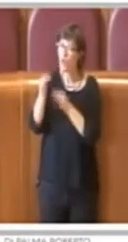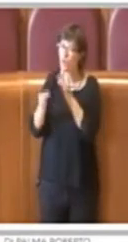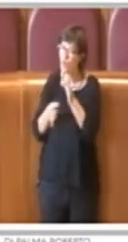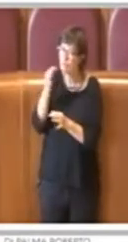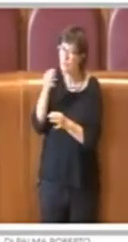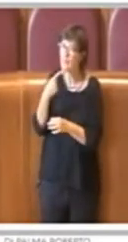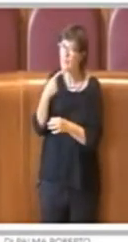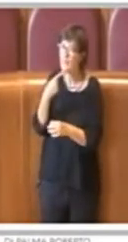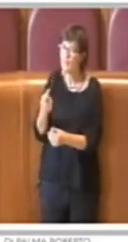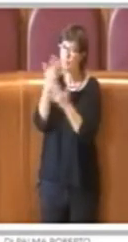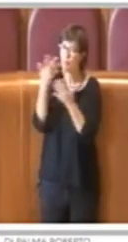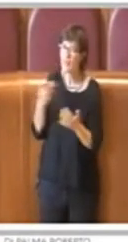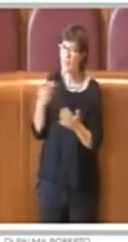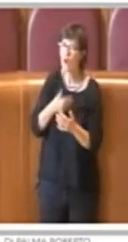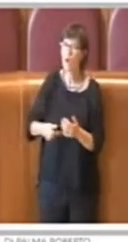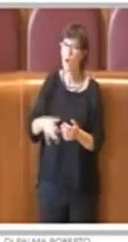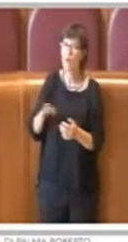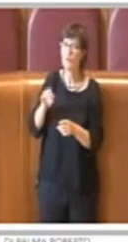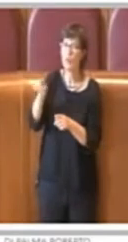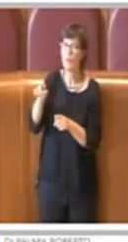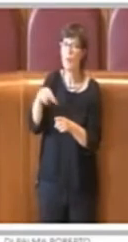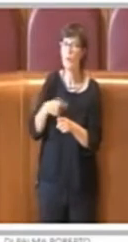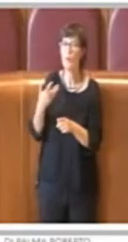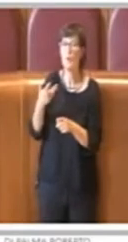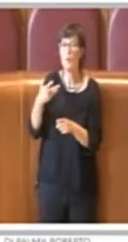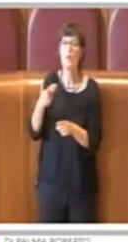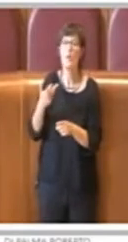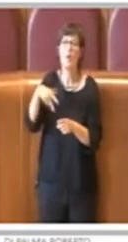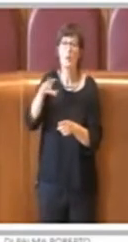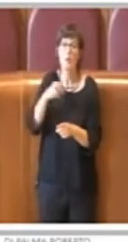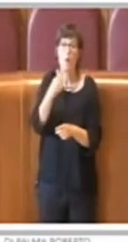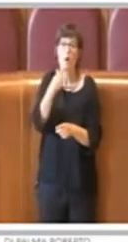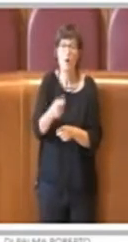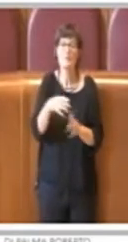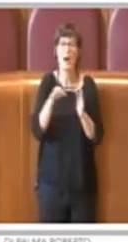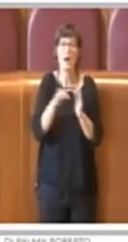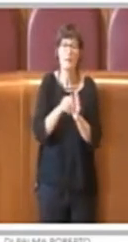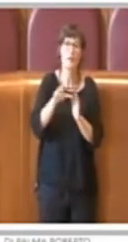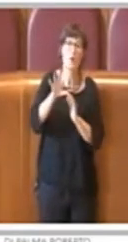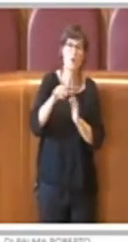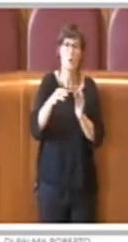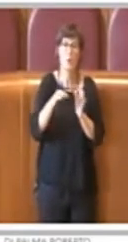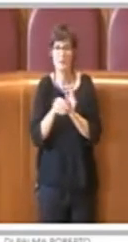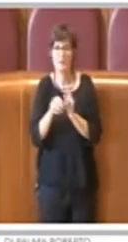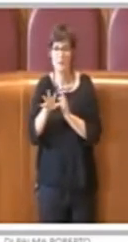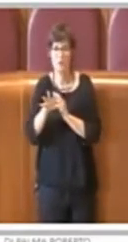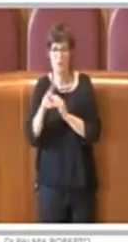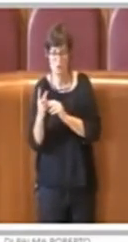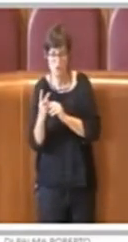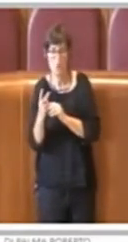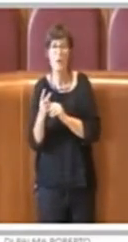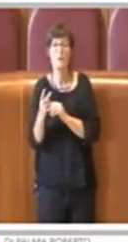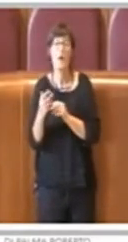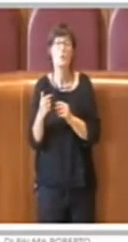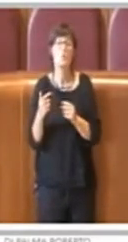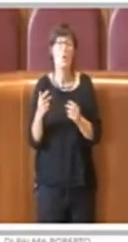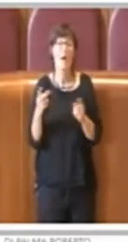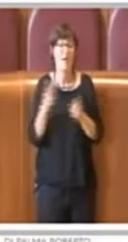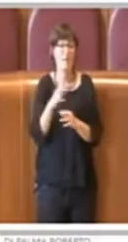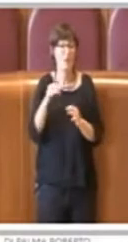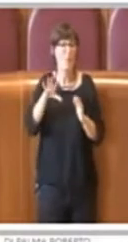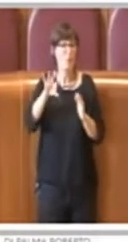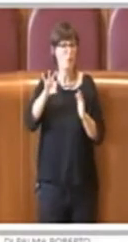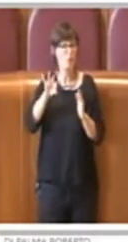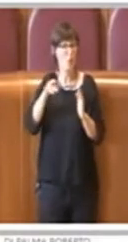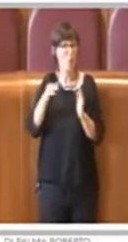che lui continua a parlare dell'articolo 50 e l'articolo 52. L'articolo 50 di fatto, che è quello in cui ho inserito la proposta di modifica,